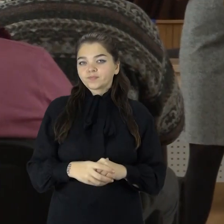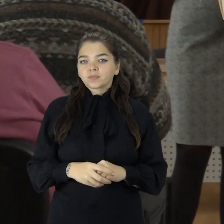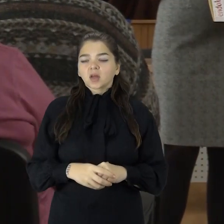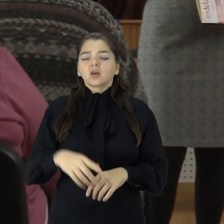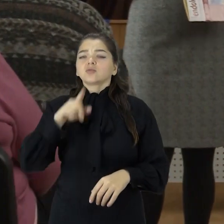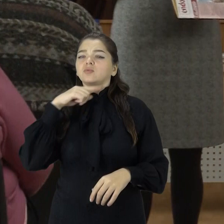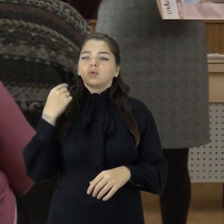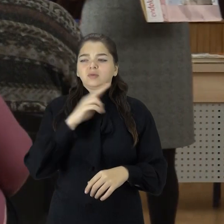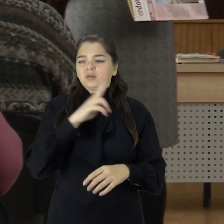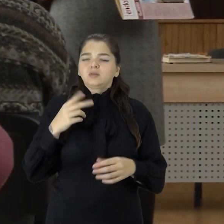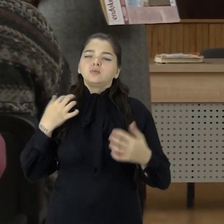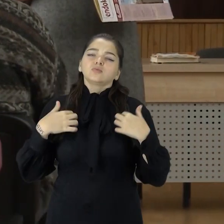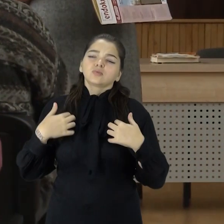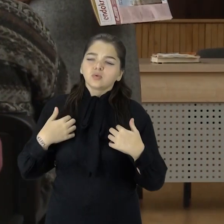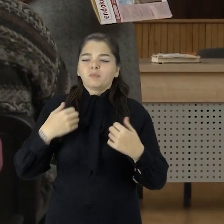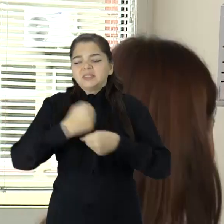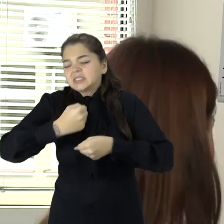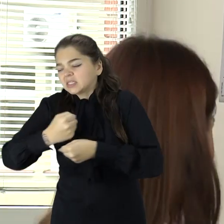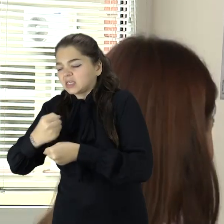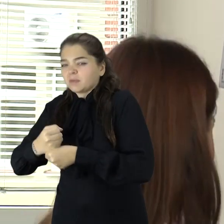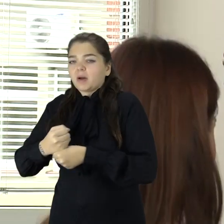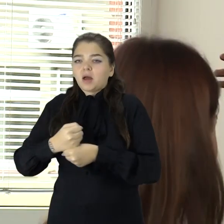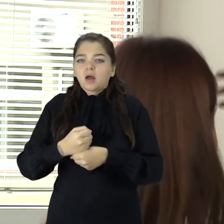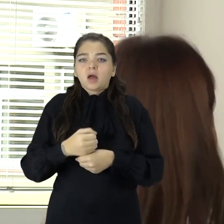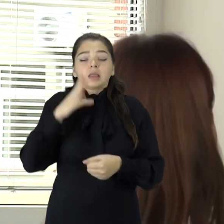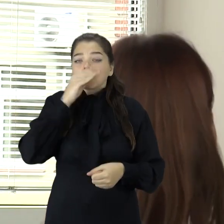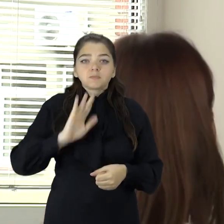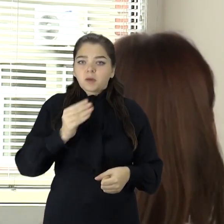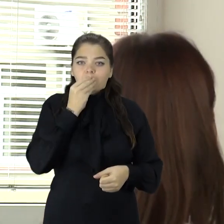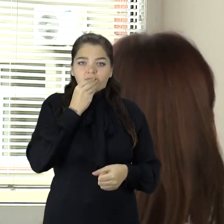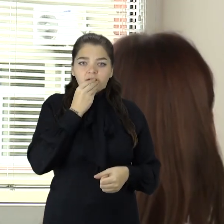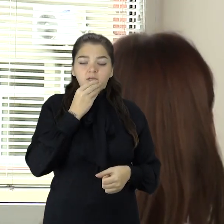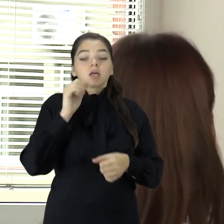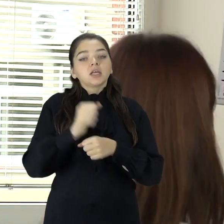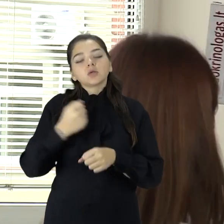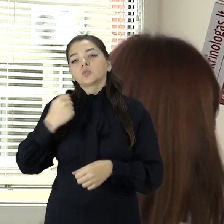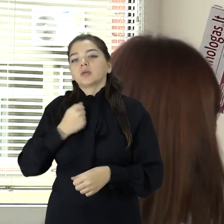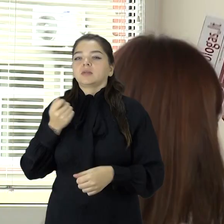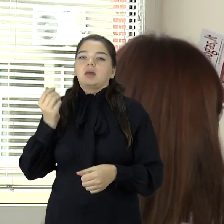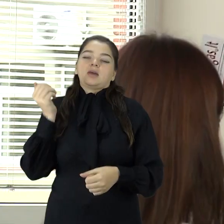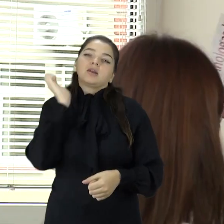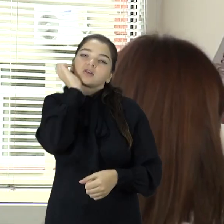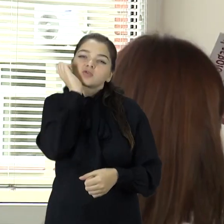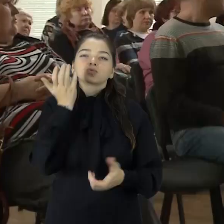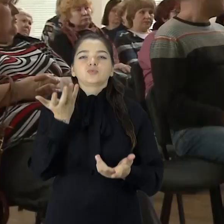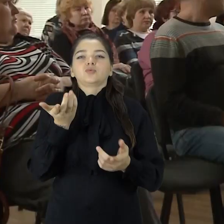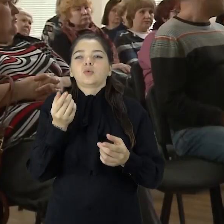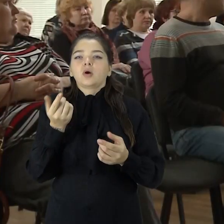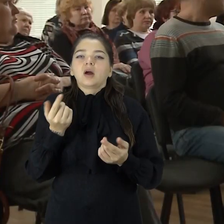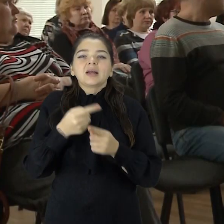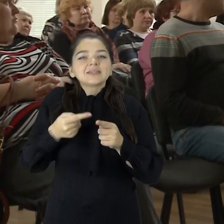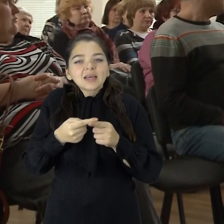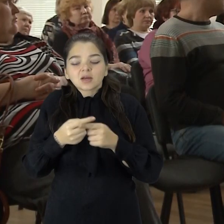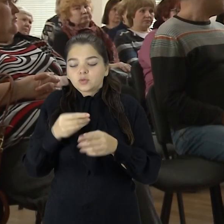turėtų būti daržovėjas. Nemažai žmonių gyvena įtimta gyvenima, nes pėja laikų pavalgyti. Specialistai rekomenduoja su savimi